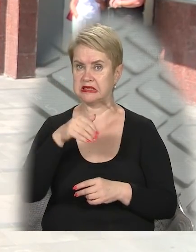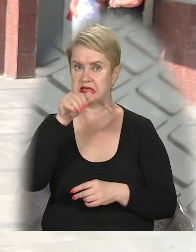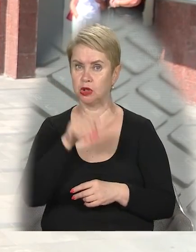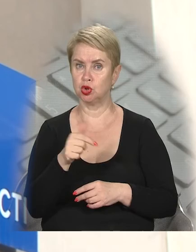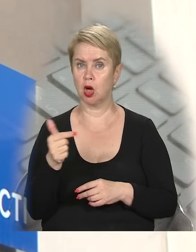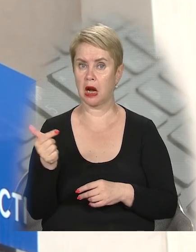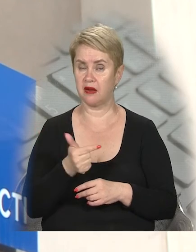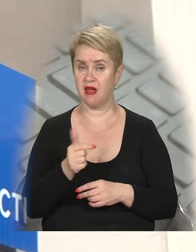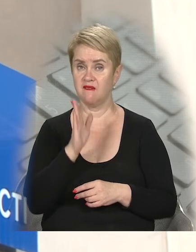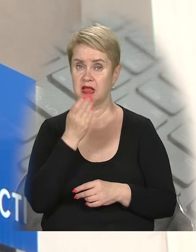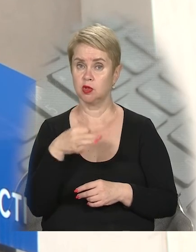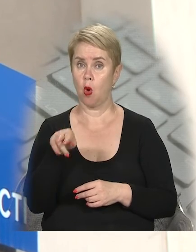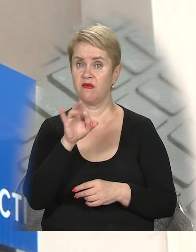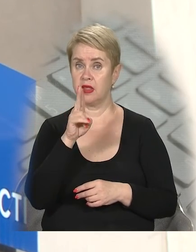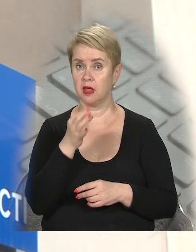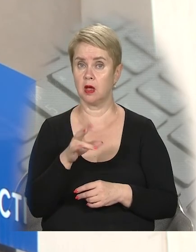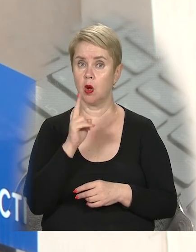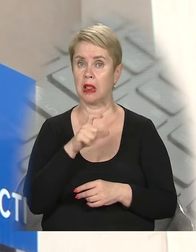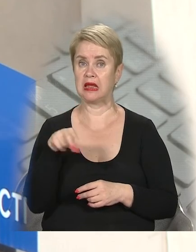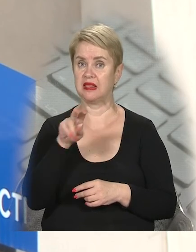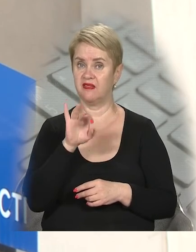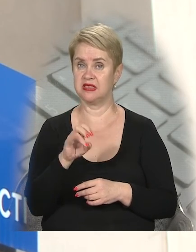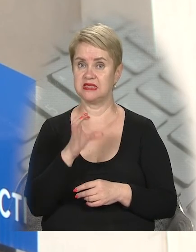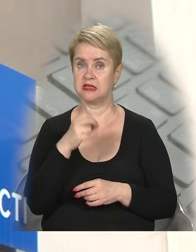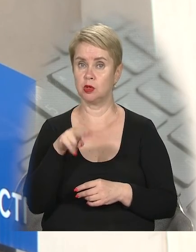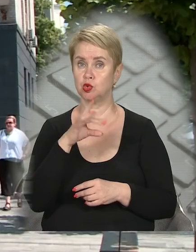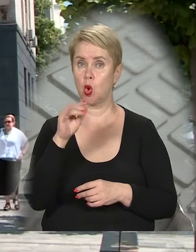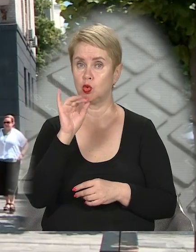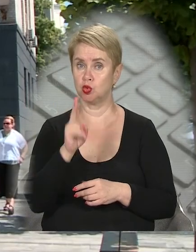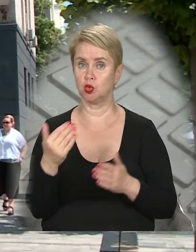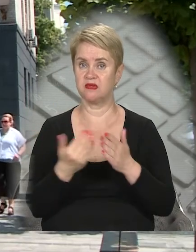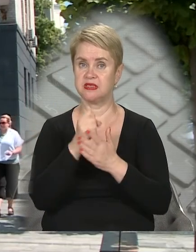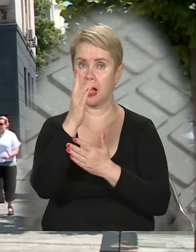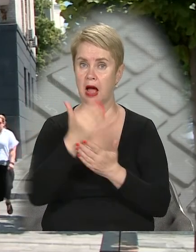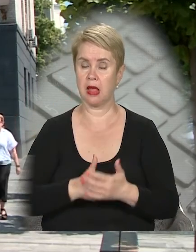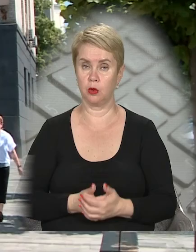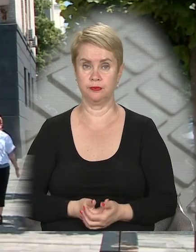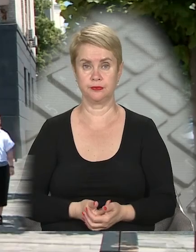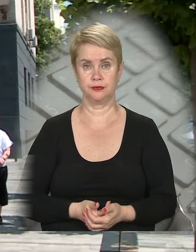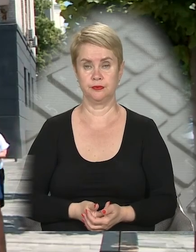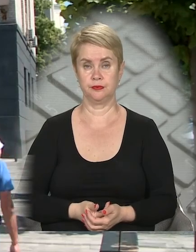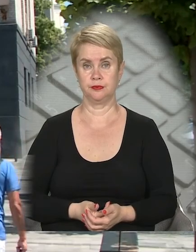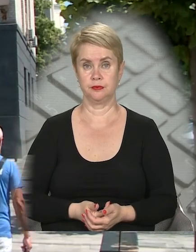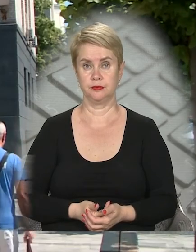тисяч гривень. Владислава Водіянко, Олександр Литвин та Станіслав Сторожук. Новини 11 каналу.